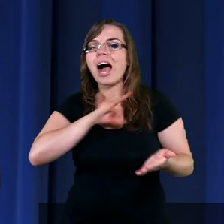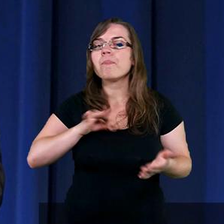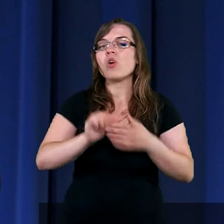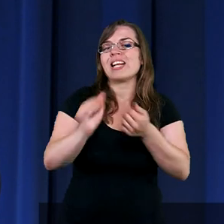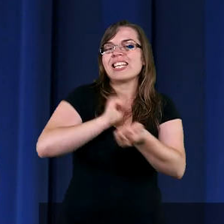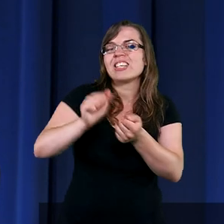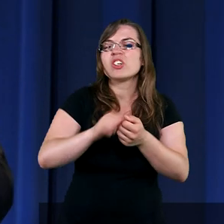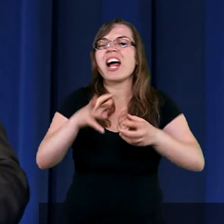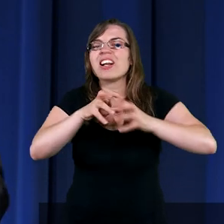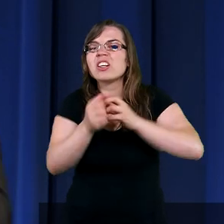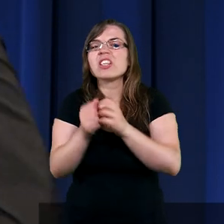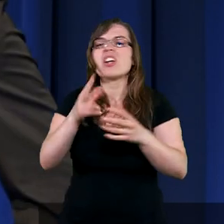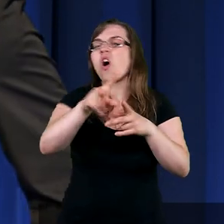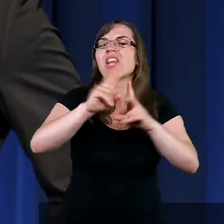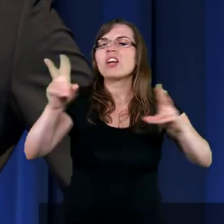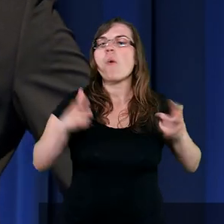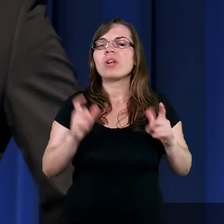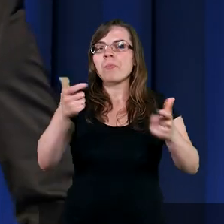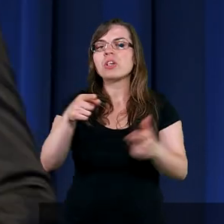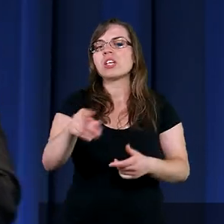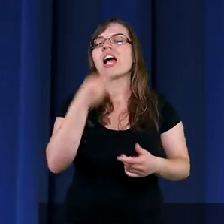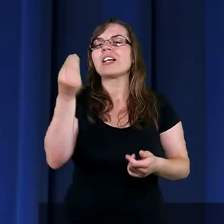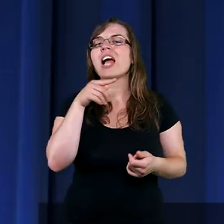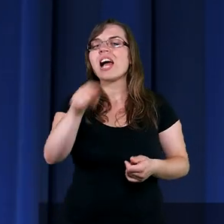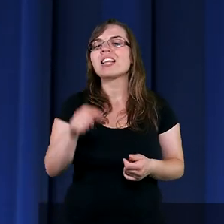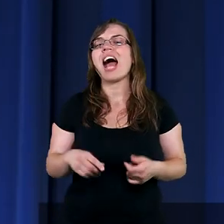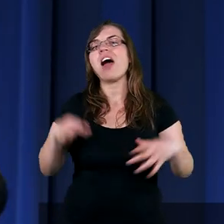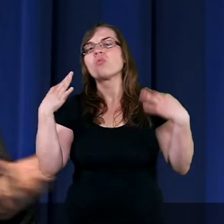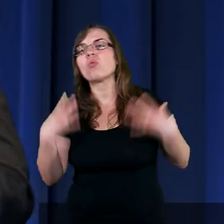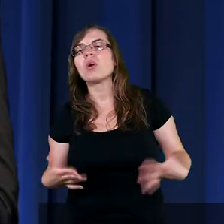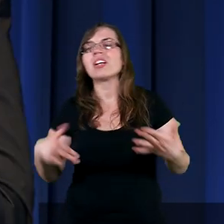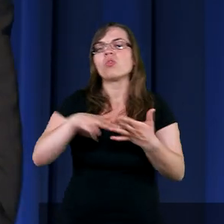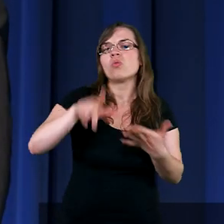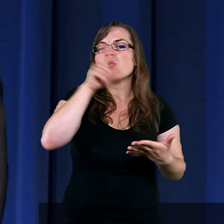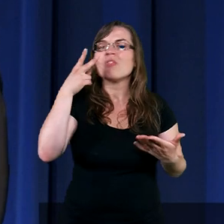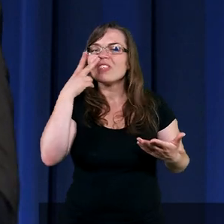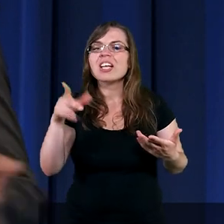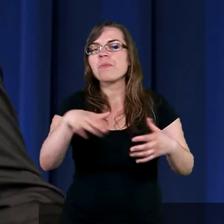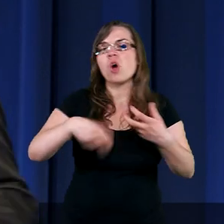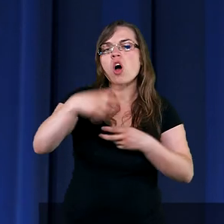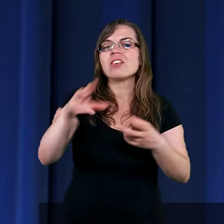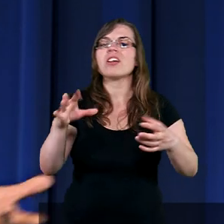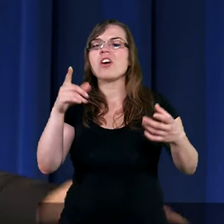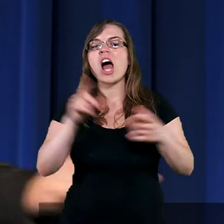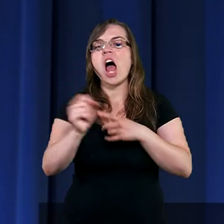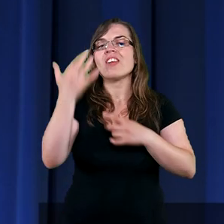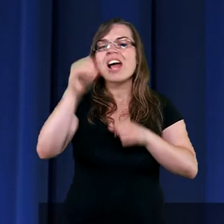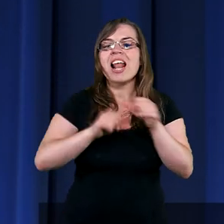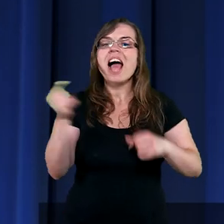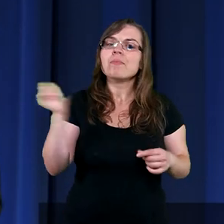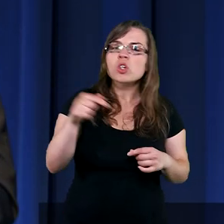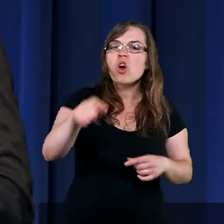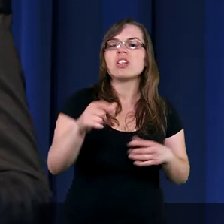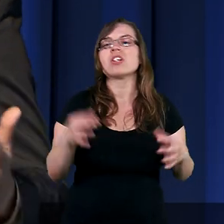w moją prawą dłoń, ona już się nikomu nie przyda. I jeszcze ta suknia, w której ludzie mnie poznają zawsze w zborze, bo od wielu lat w niej